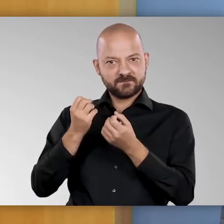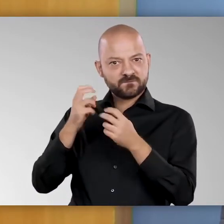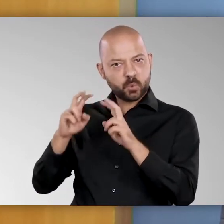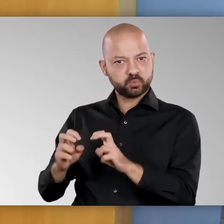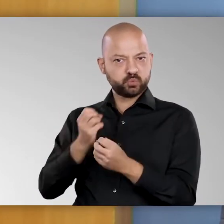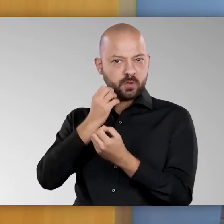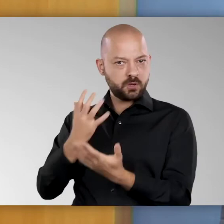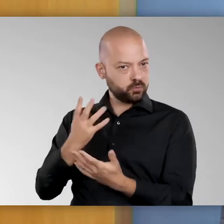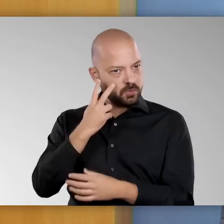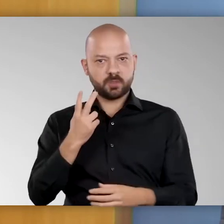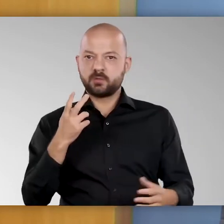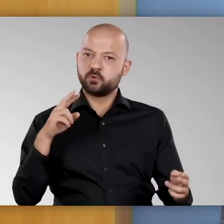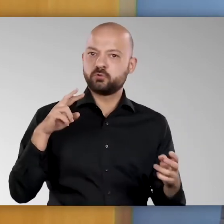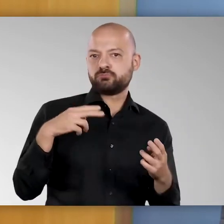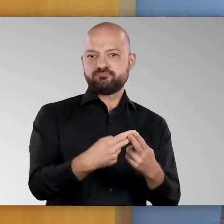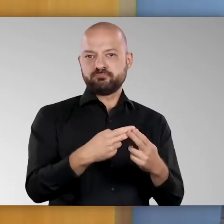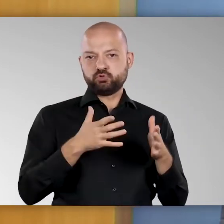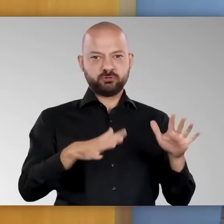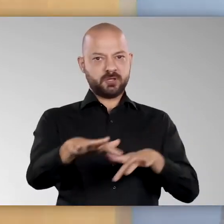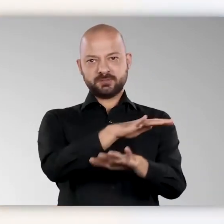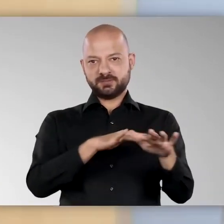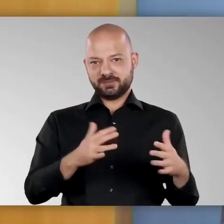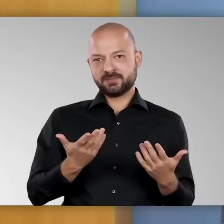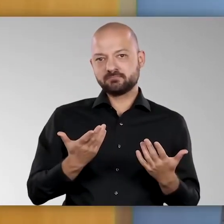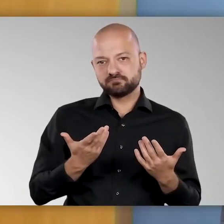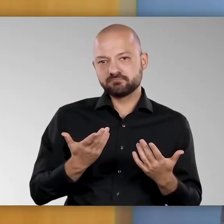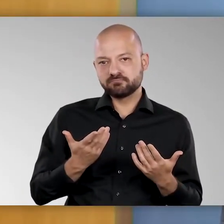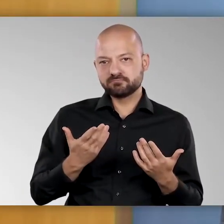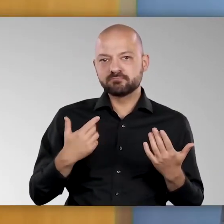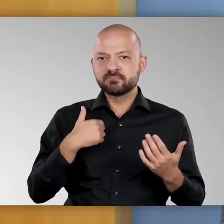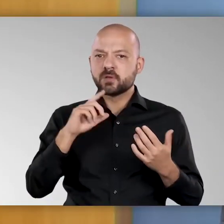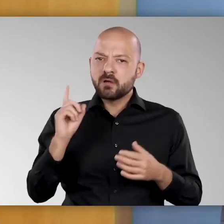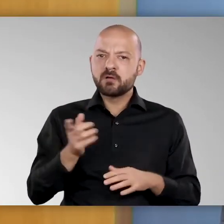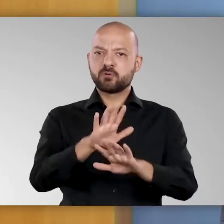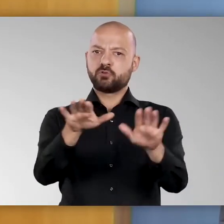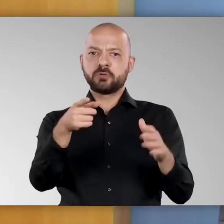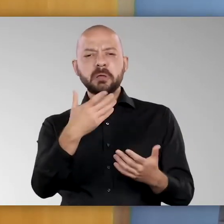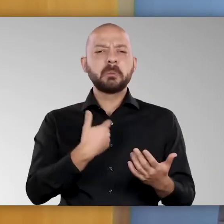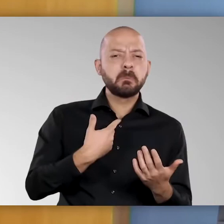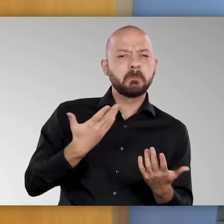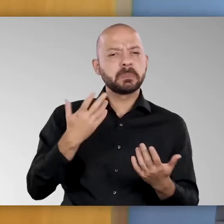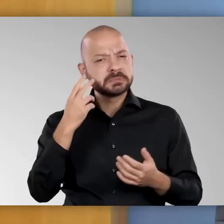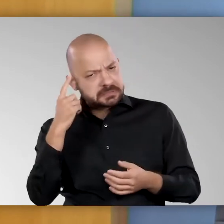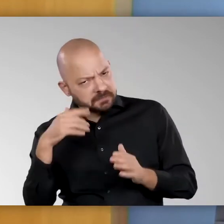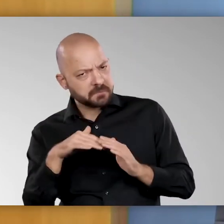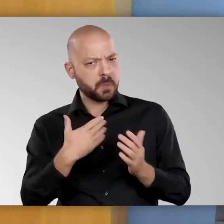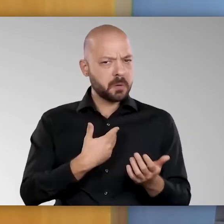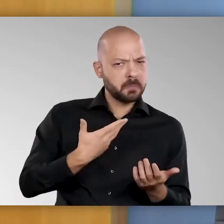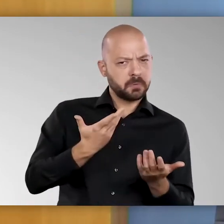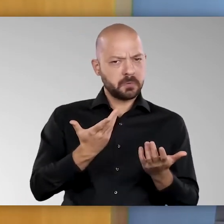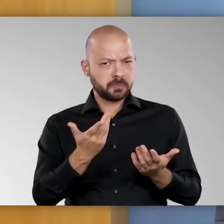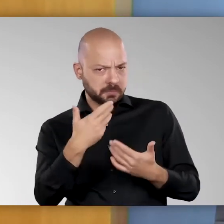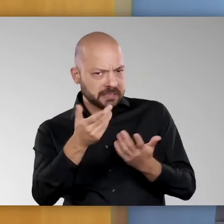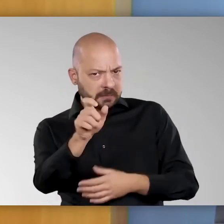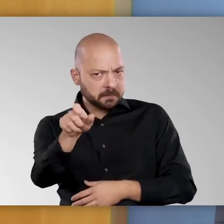gute und aktuelle Forschung auf die Straße bekommen können. Ich richte mich auch nochmal an diejenigen, die sich bis jetzt noch nicht sicher waren, ob so eine App